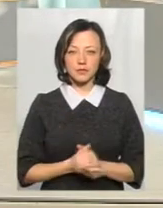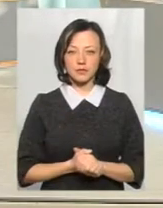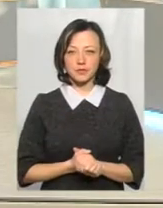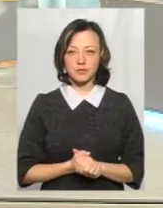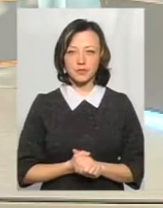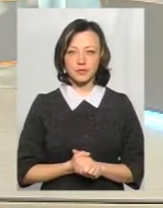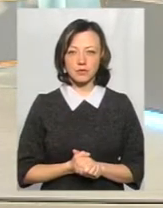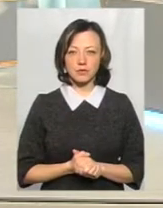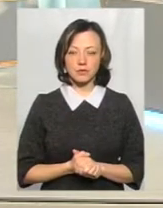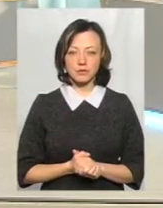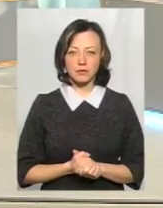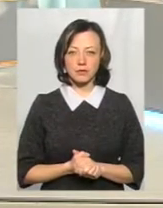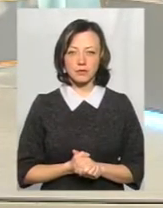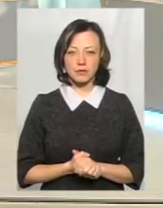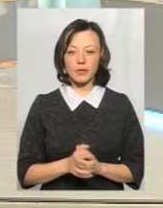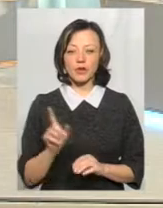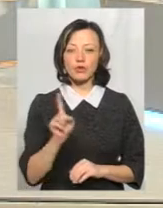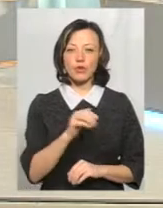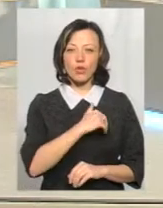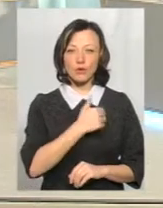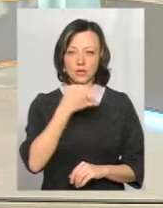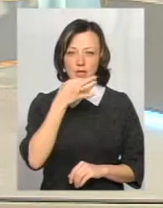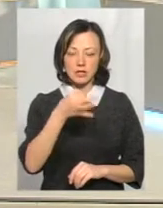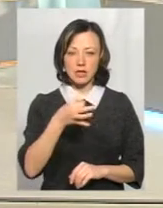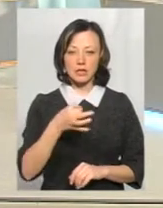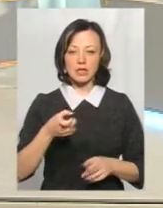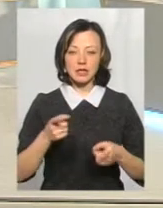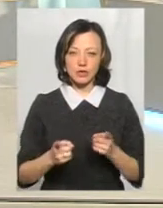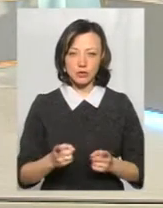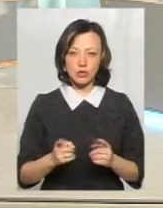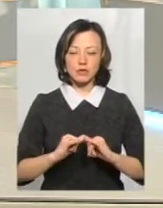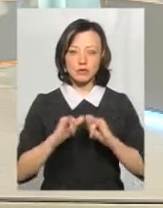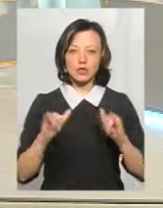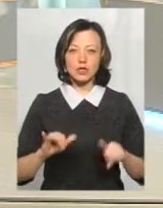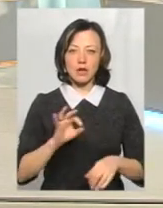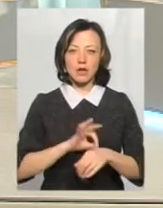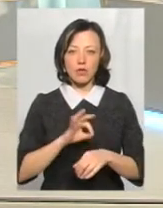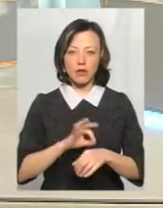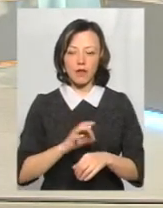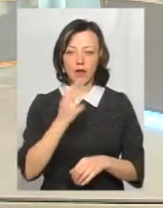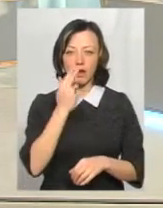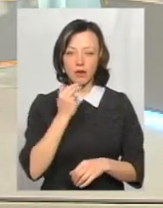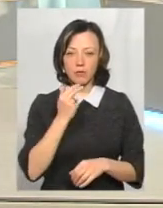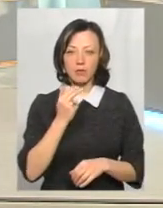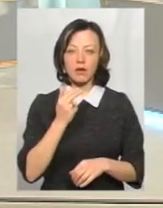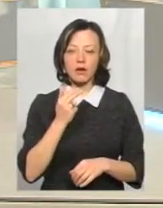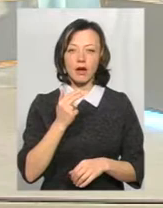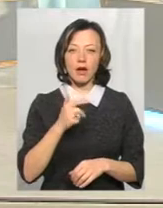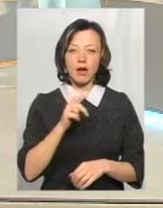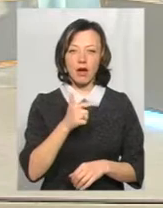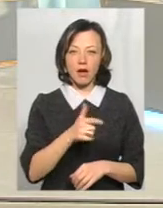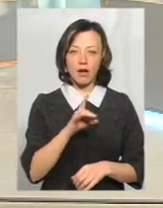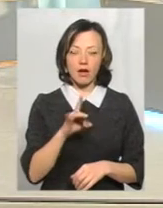хворих, так. Що хочу сказати, що дійсно збільшили захворюваність на грип та ГРЗ,